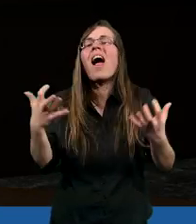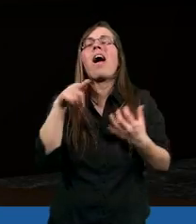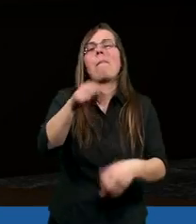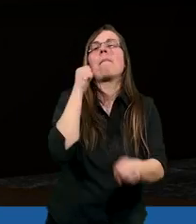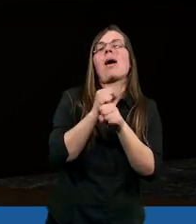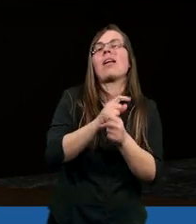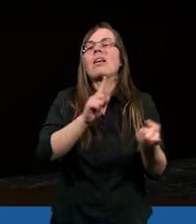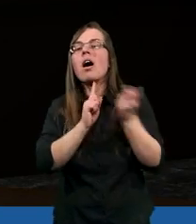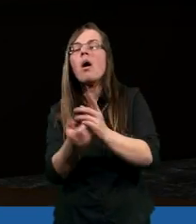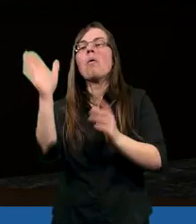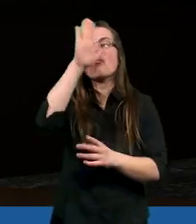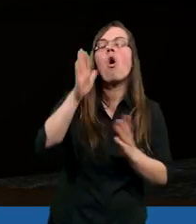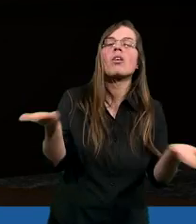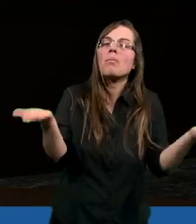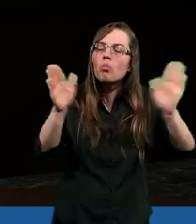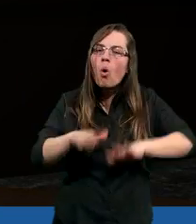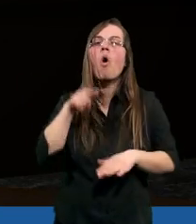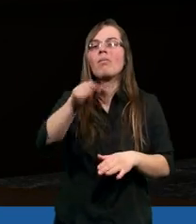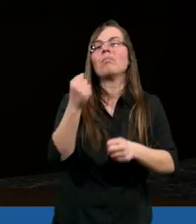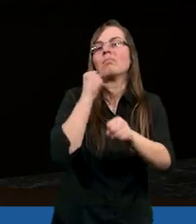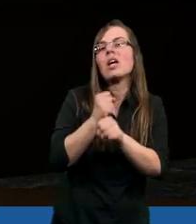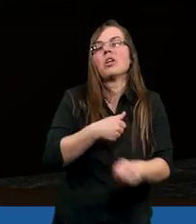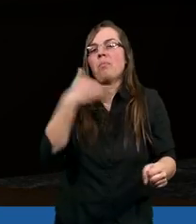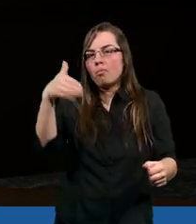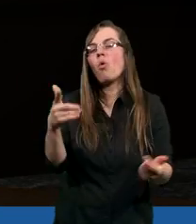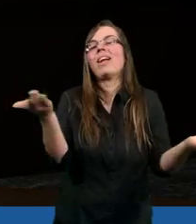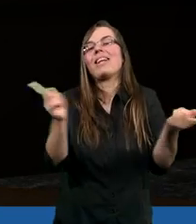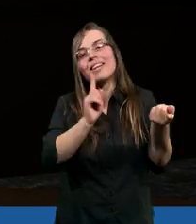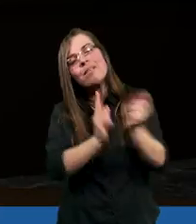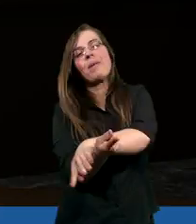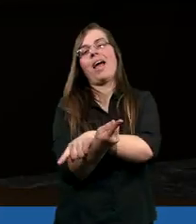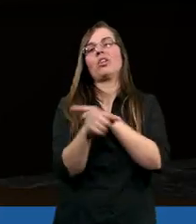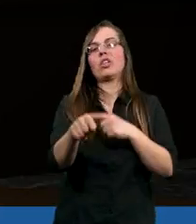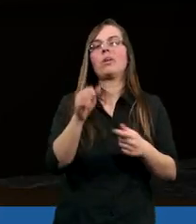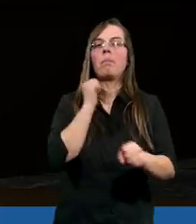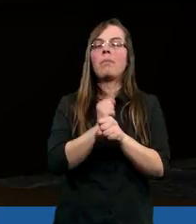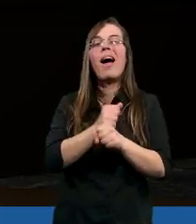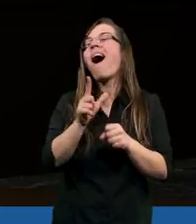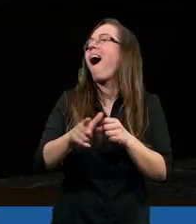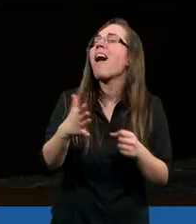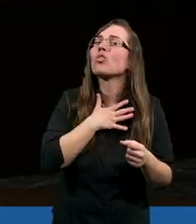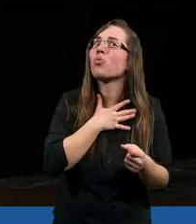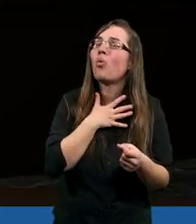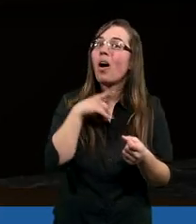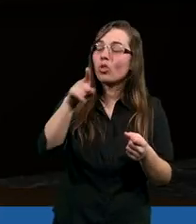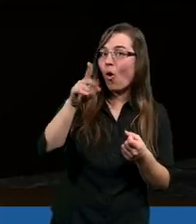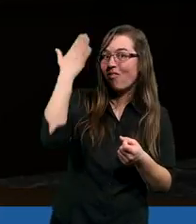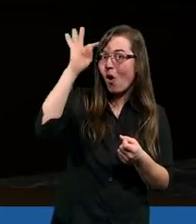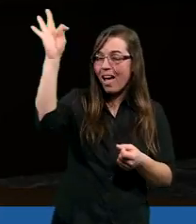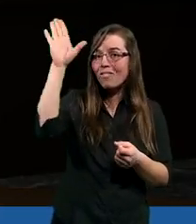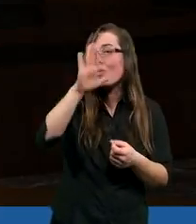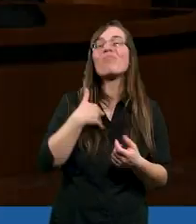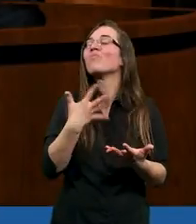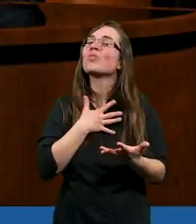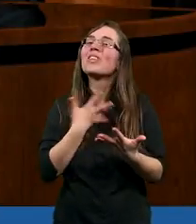pracę zmienić i proszę Boże, błogosław mi, żebym pracę mogła zmienić. Ale do końca nie byłam pewna, czy to jest wola